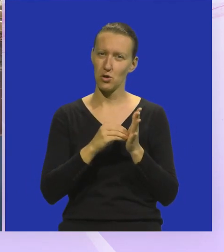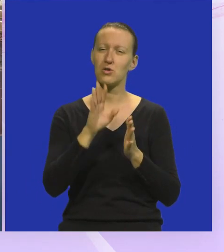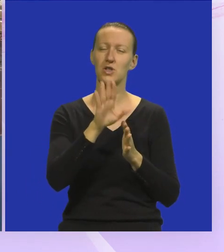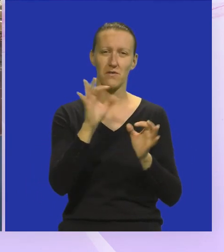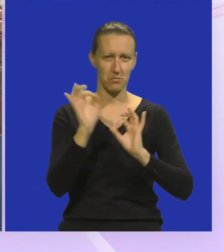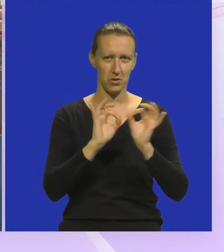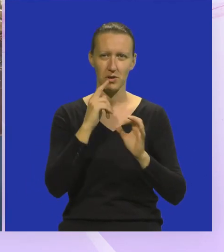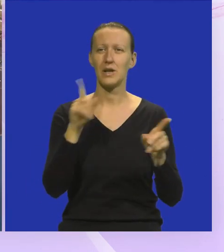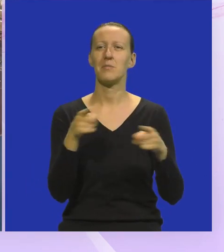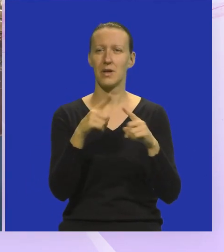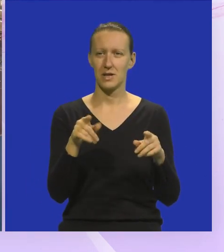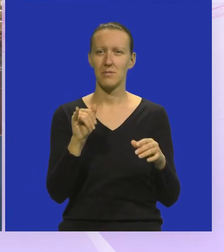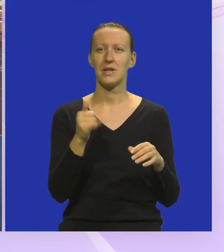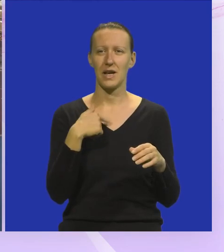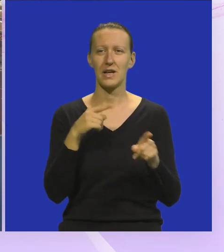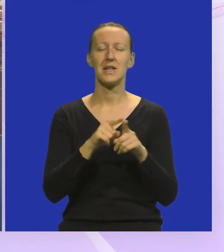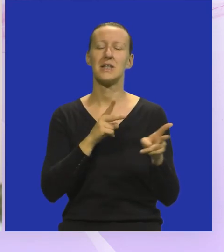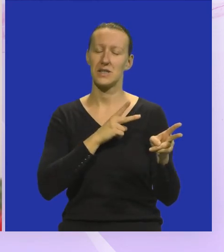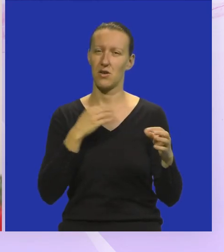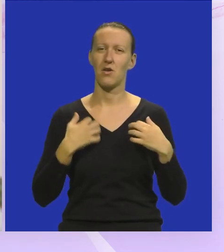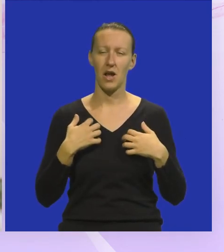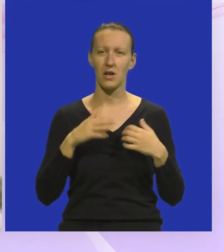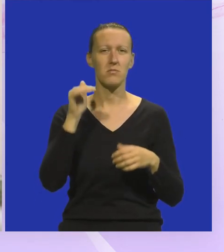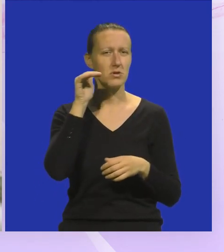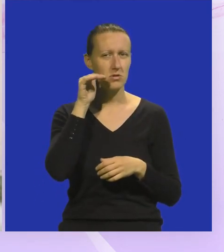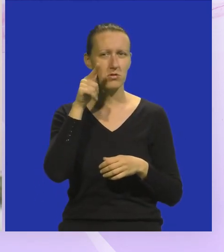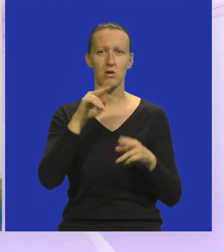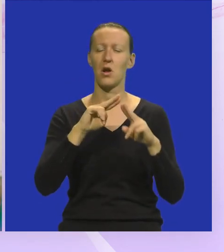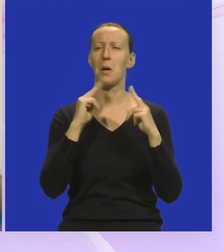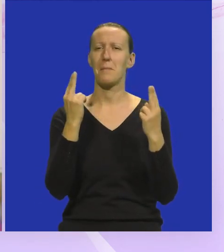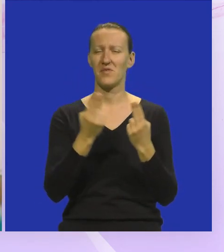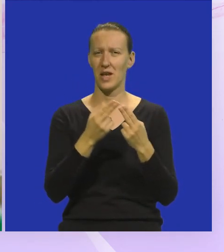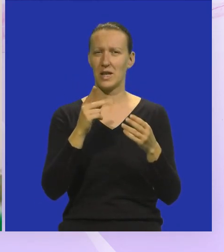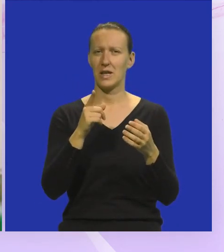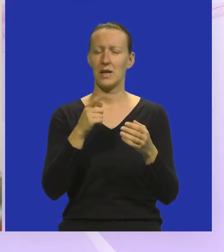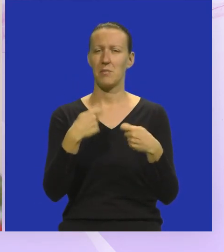takvih projekata i pjesama Mhm, ja se iskreno nadam Poslušajmo Planet Plastiku